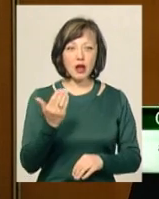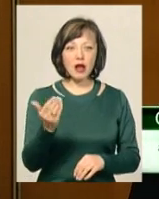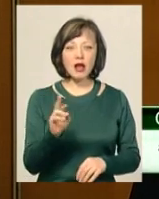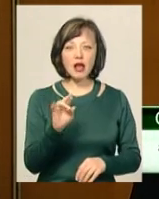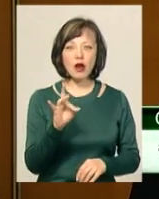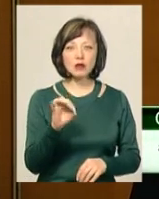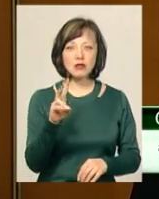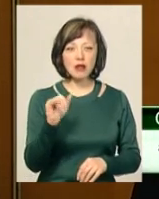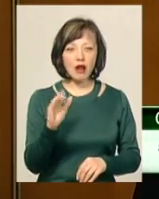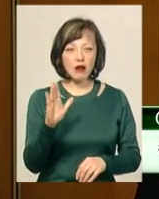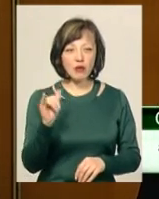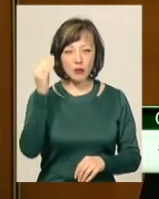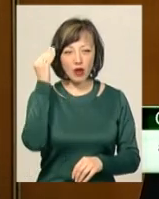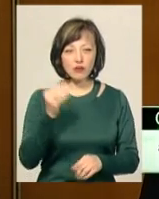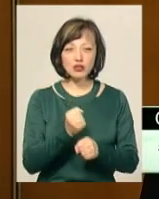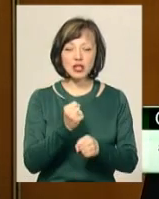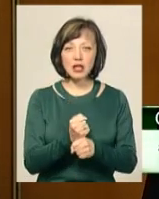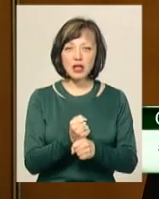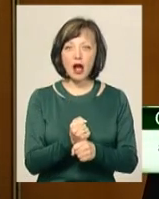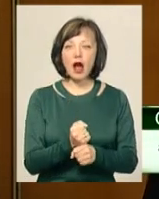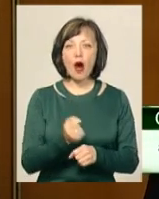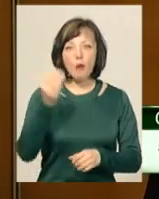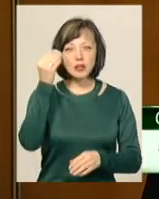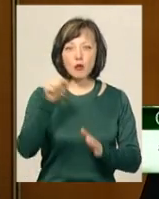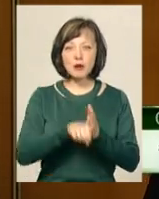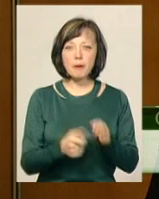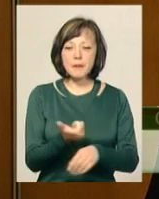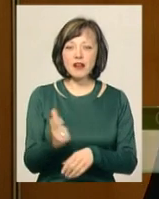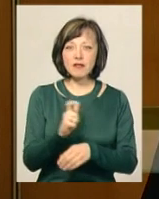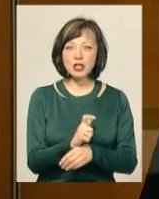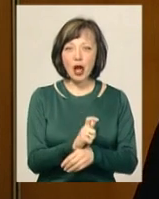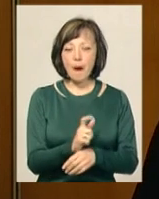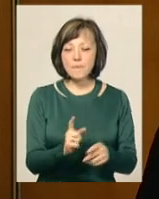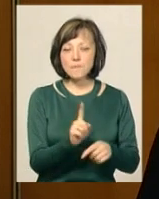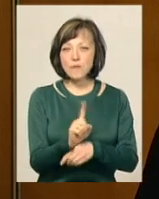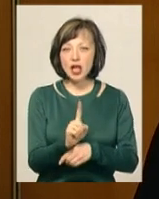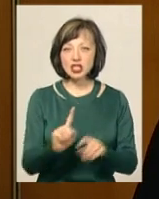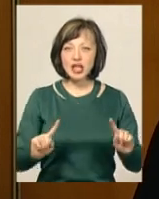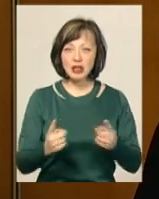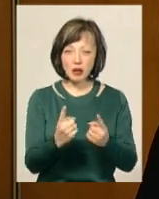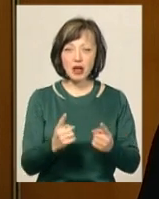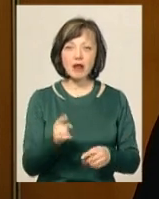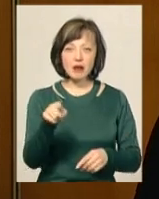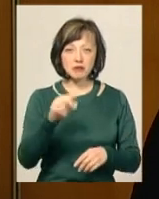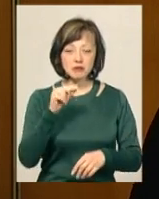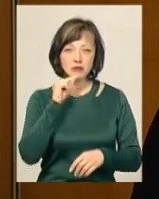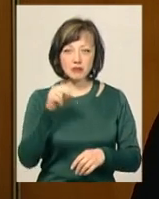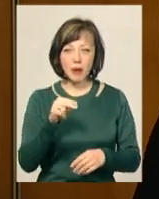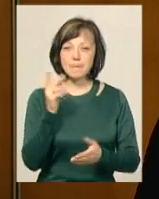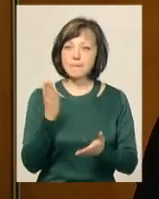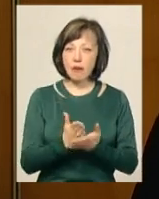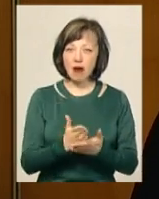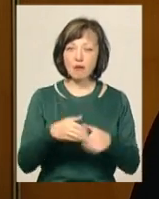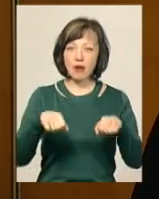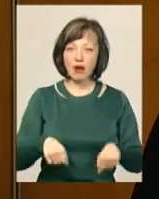вчинення умисного вбивства при перевищенні меж необхідної оборони та меж затримання. Тобто, йому інкримінується те, що він мав право